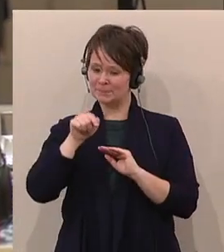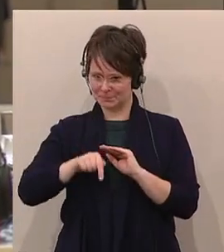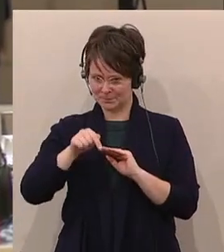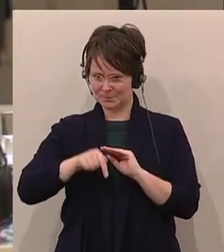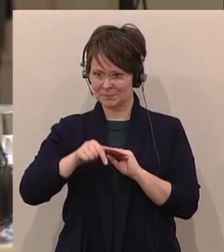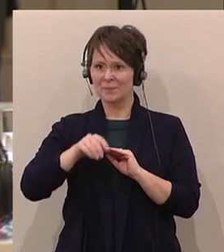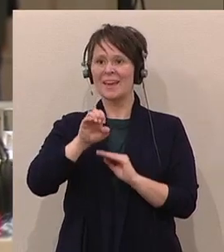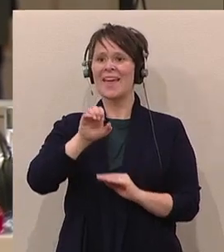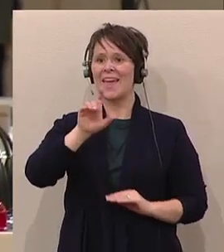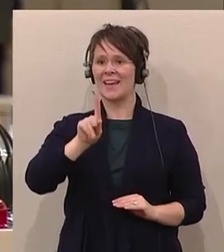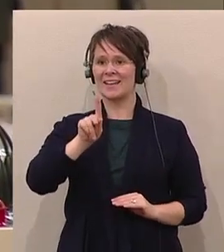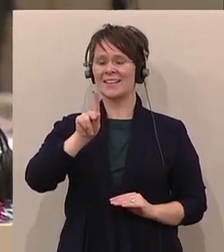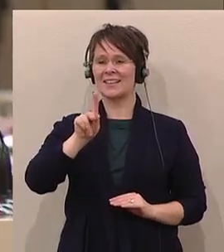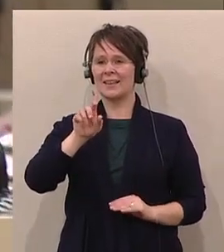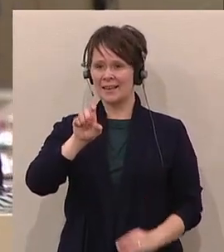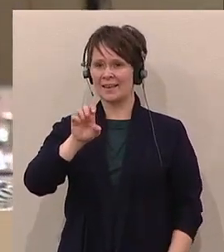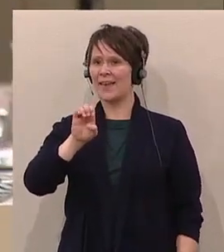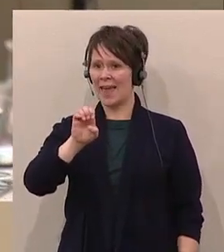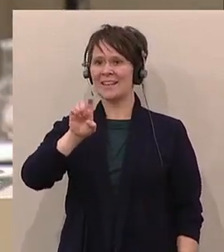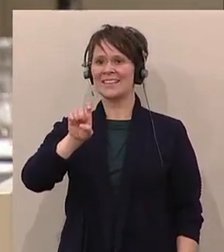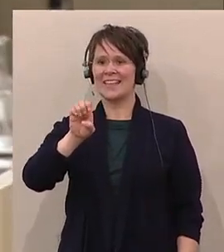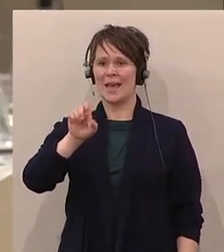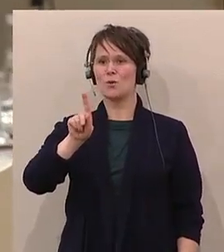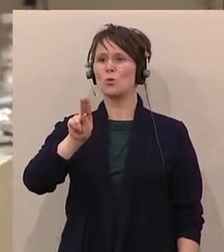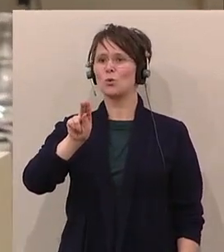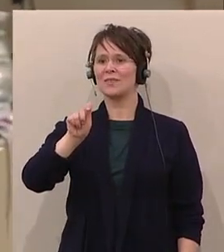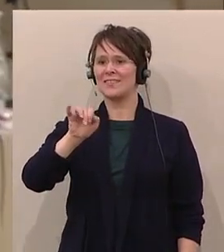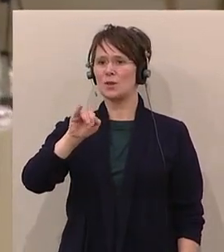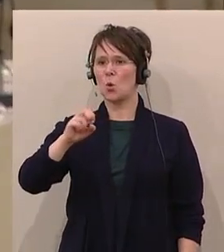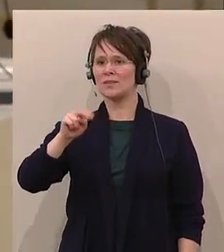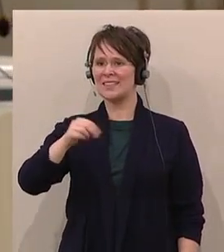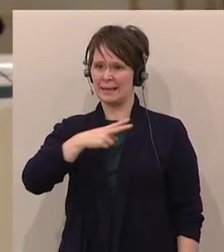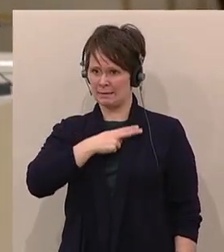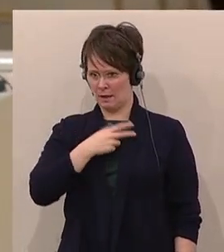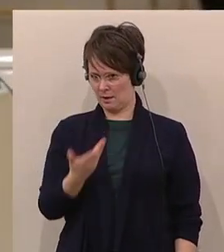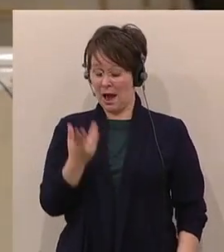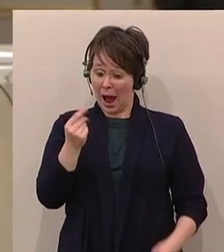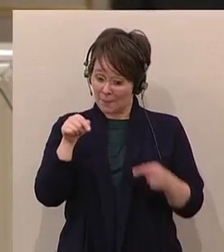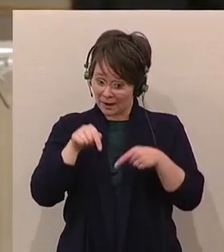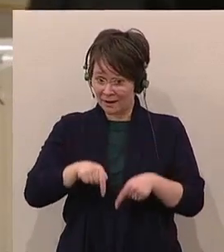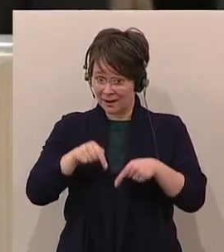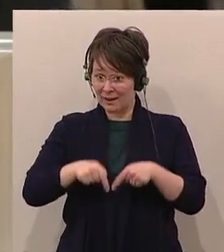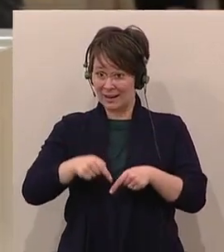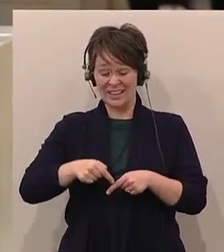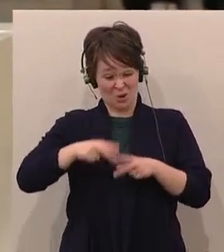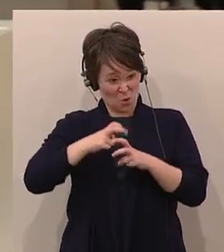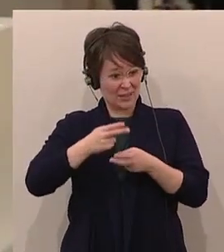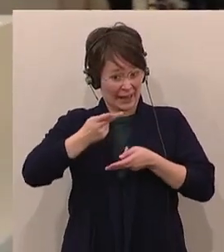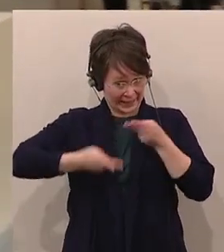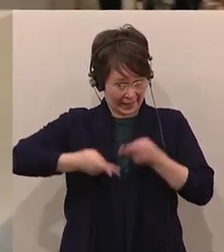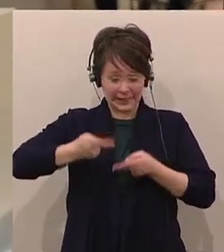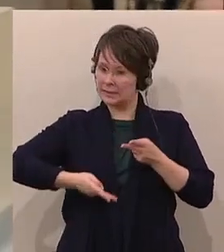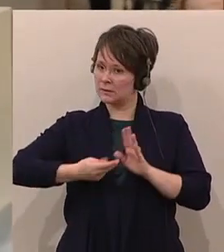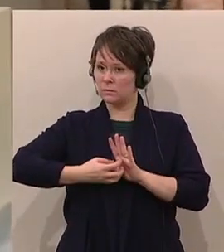Den kann man aber bei der Geschwindigkeit, mit der die Gerichte in Österreich auch arbeiten, ja kaum